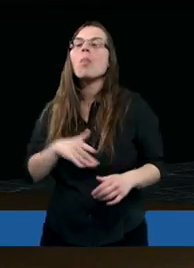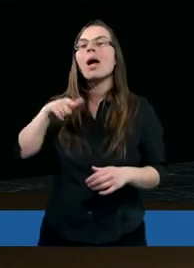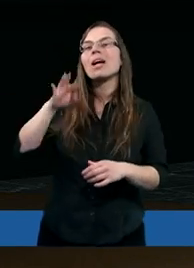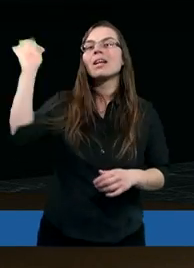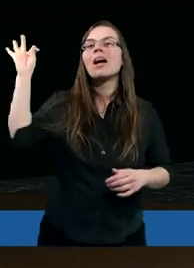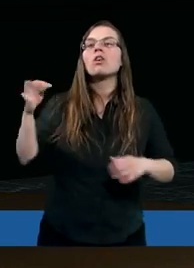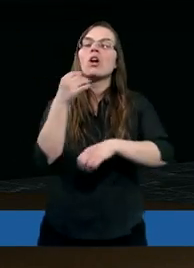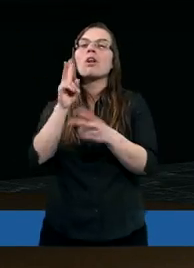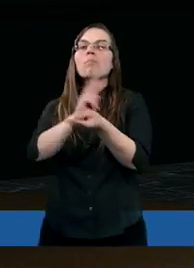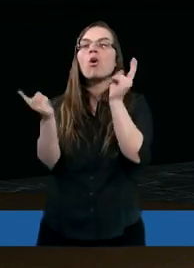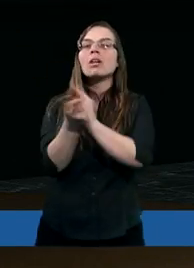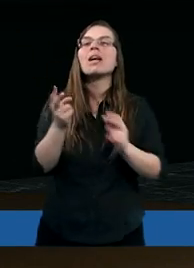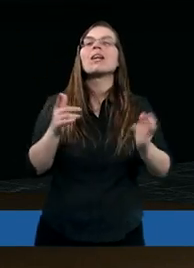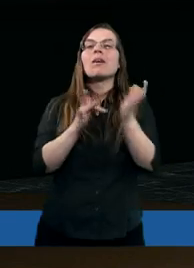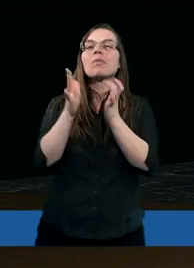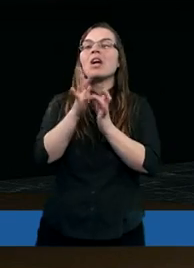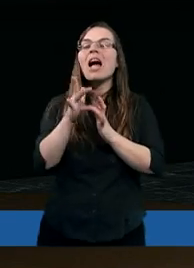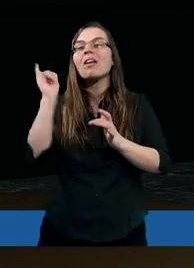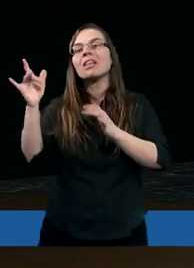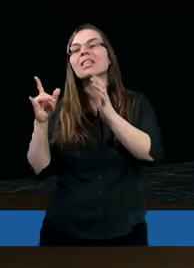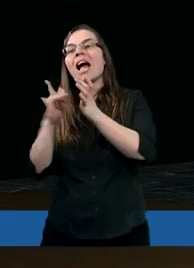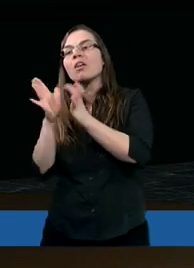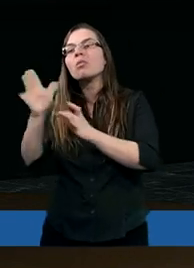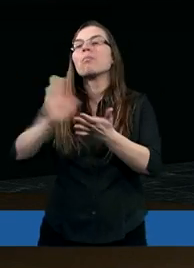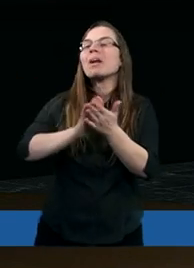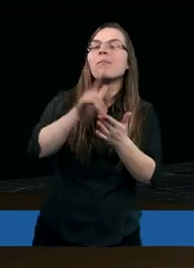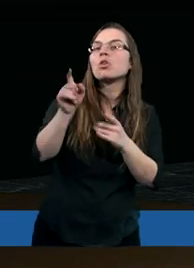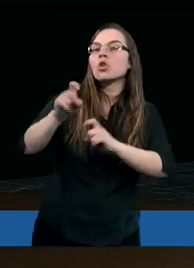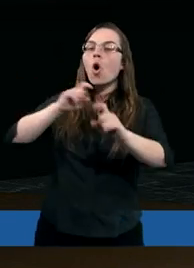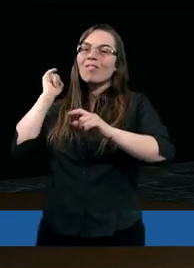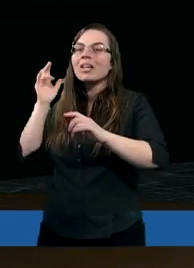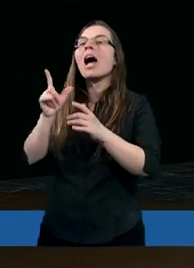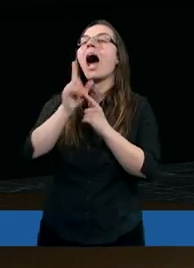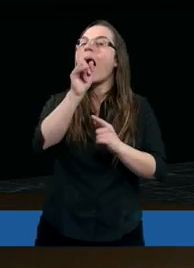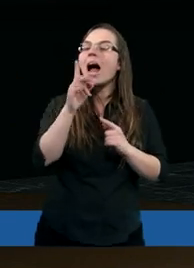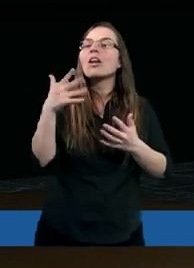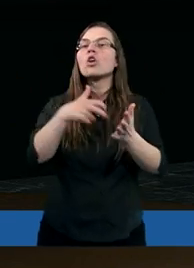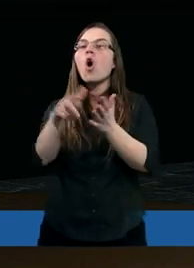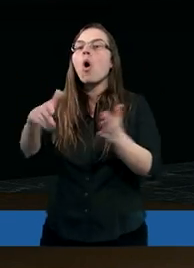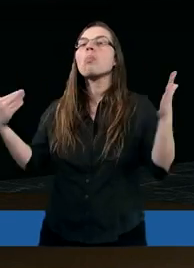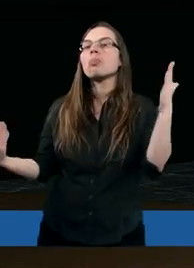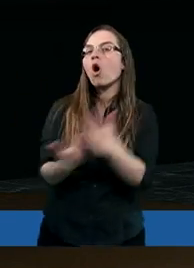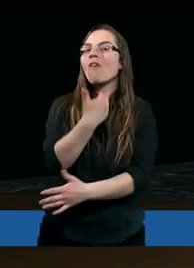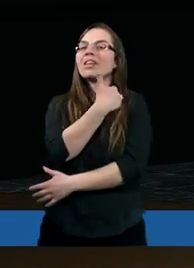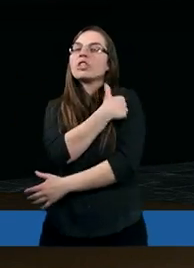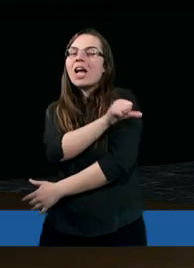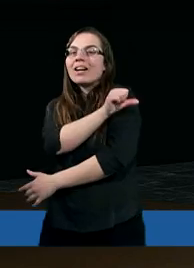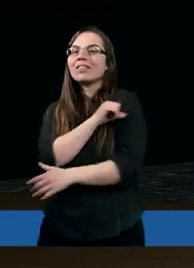to spotkanie Piotra i Kornelusza. Przepraszam, że troszeczkę się cofnę, ale chodziło tu o tych nowych chrześcijan